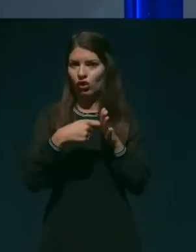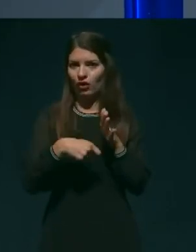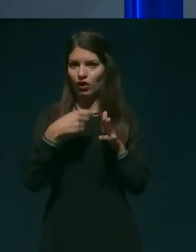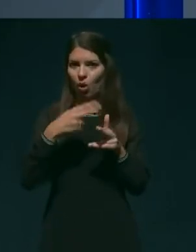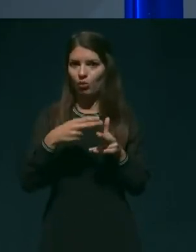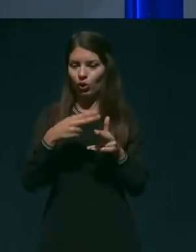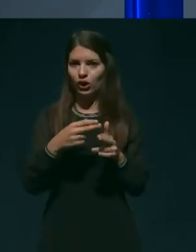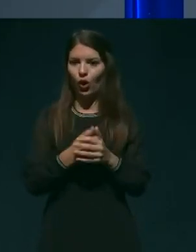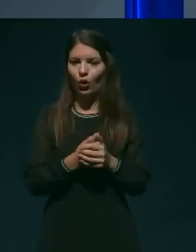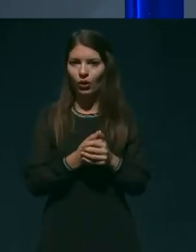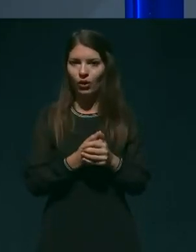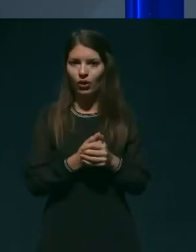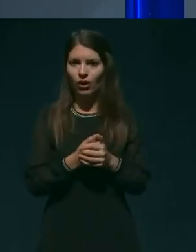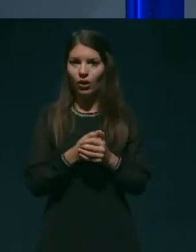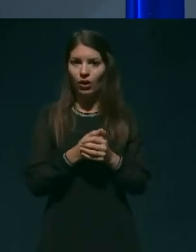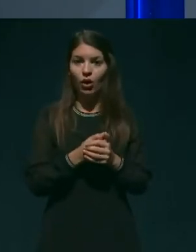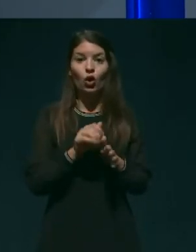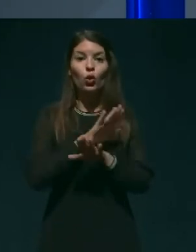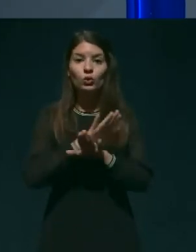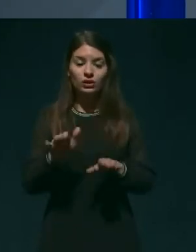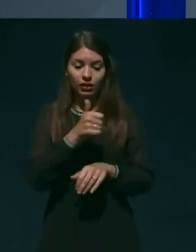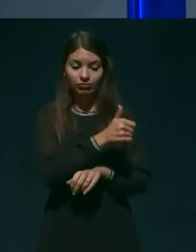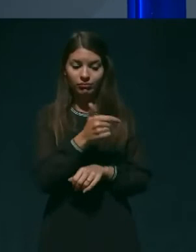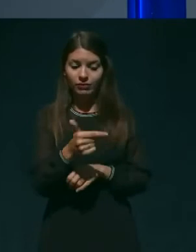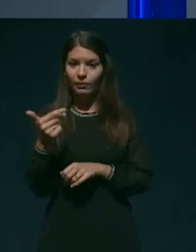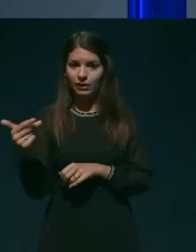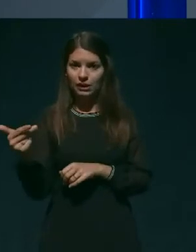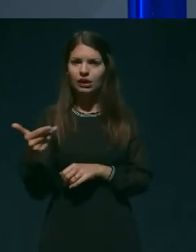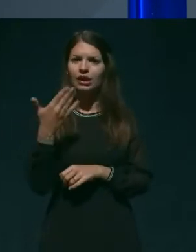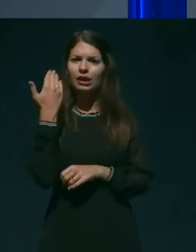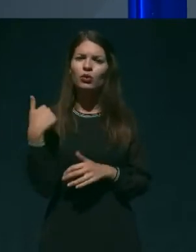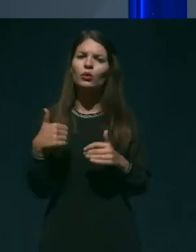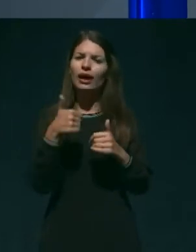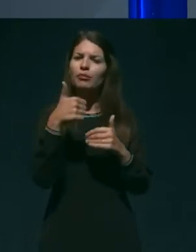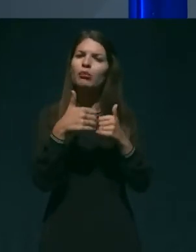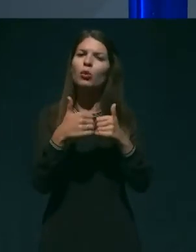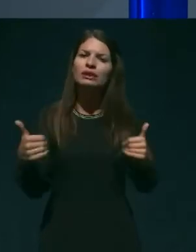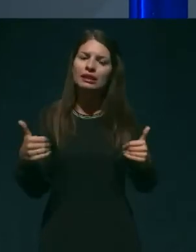je bil povsod, dajmo reči, nek specifičen razlog.